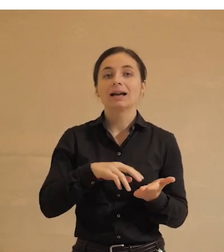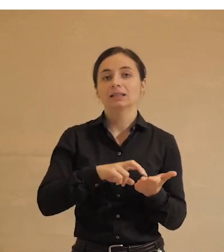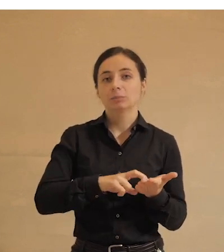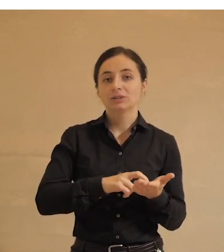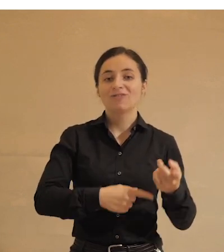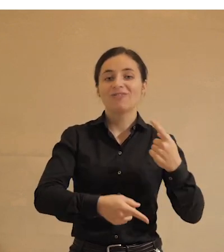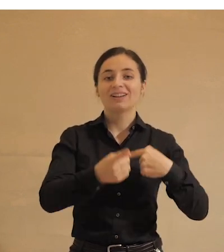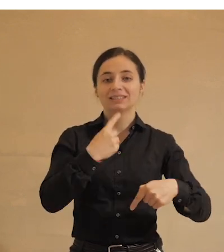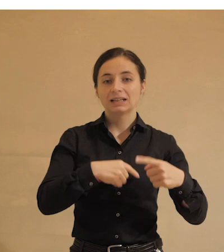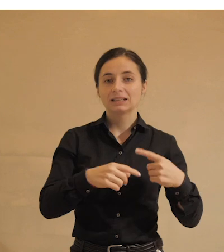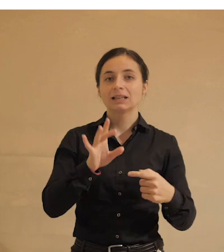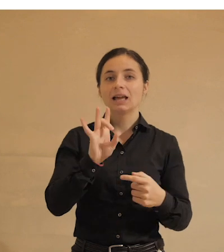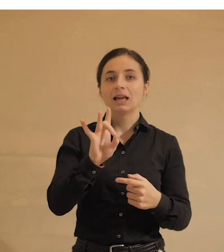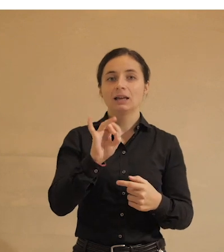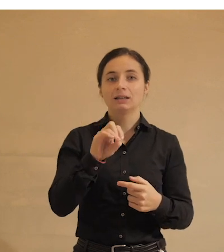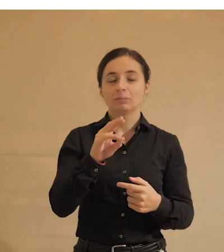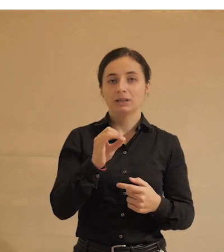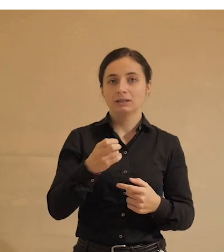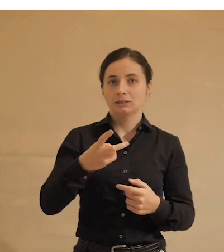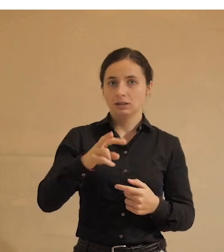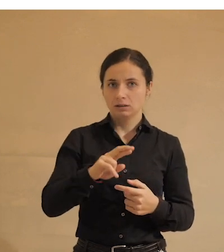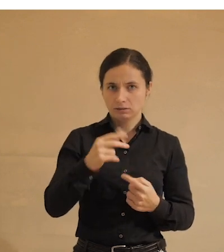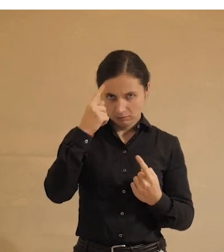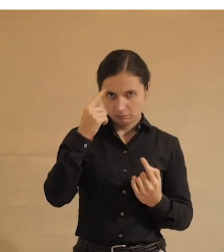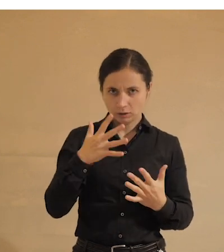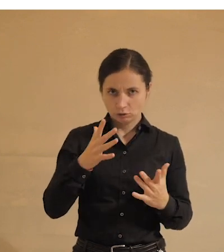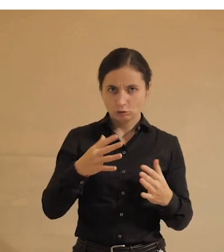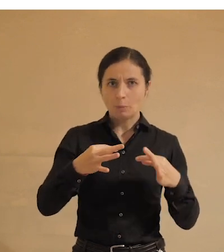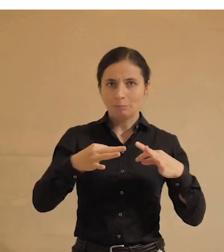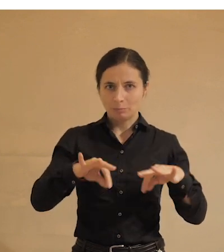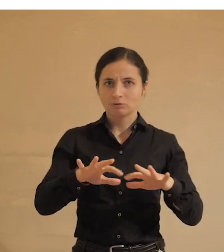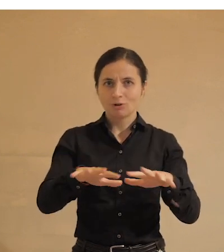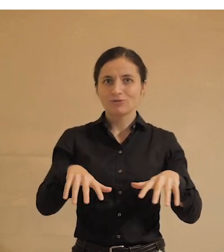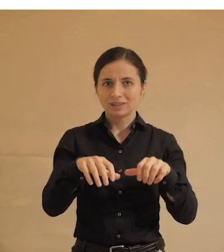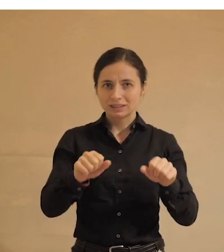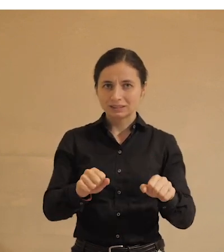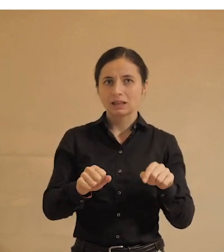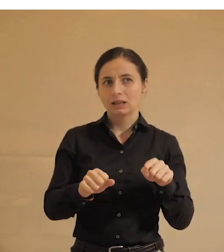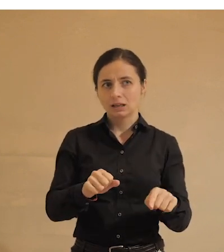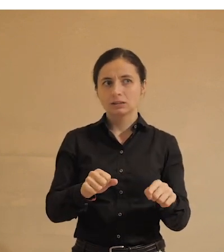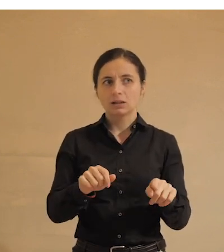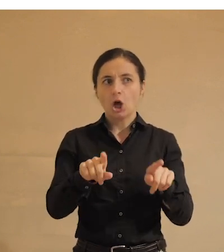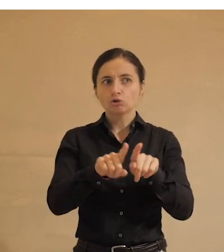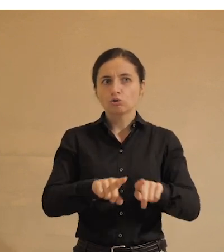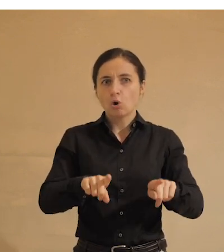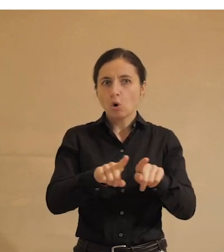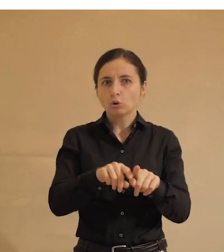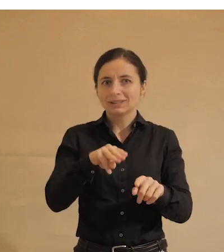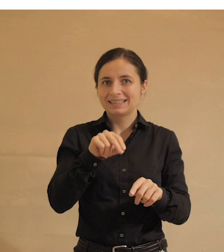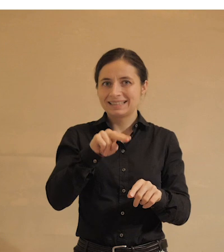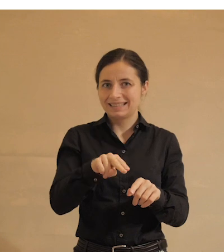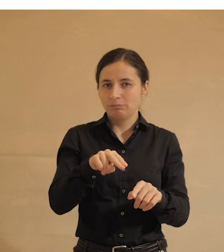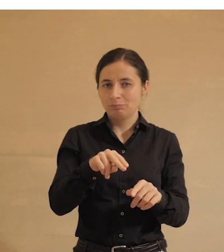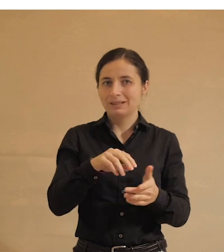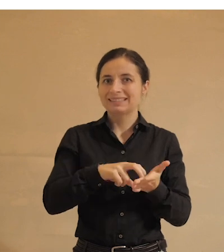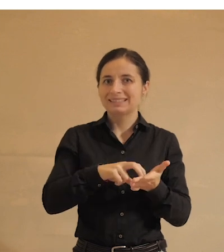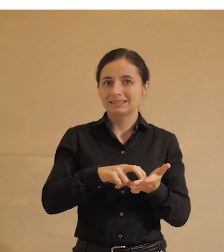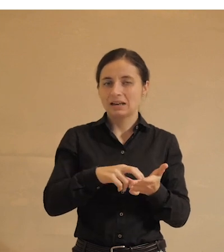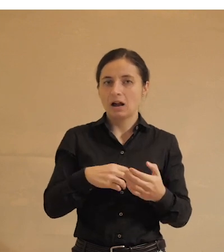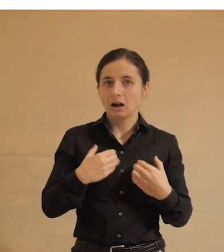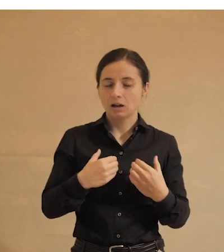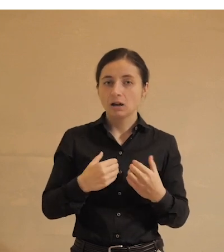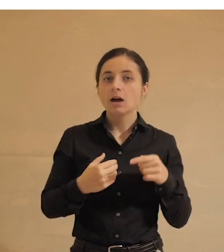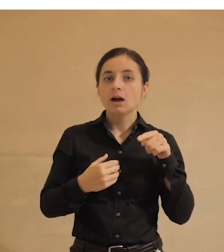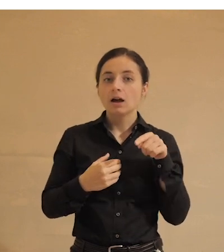возврата к репрессиям. Вы понимаете, что произвол властей, возврат к репрессиям, это более-менее сходные типы страхов. То есть люди